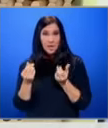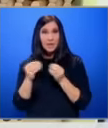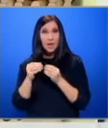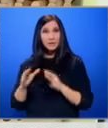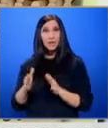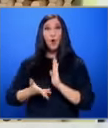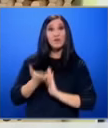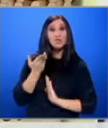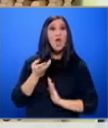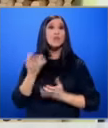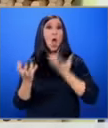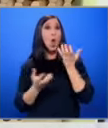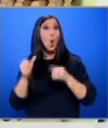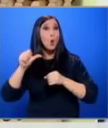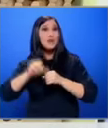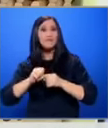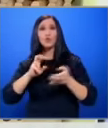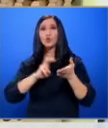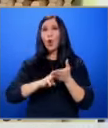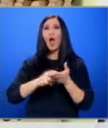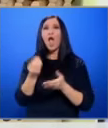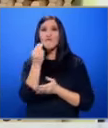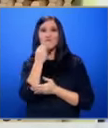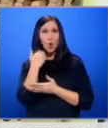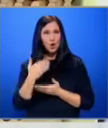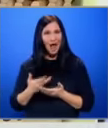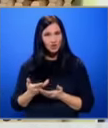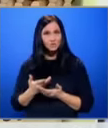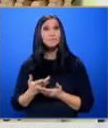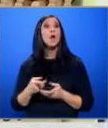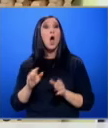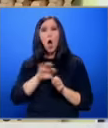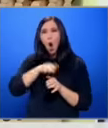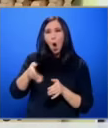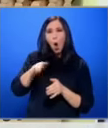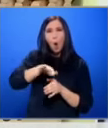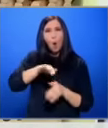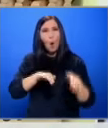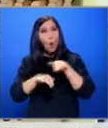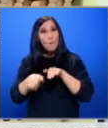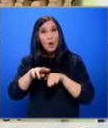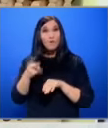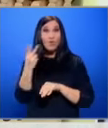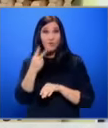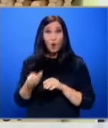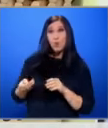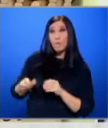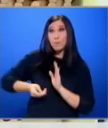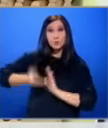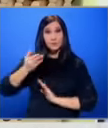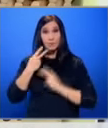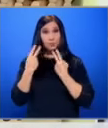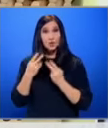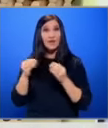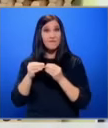електроенергията, фуражите Също така опаковките са поскъпнали двойно Прогнозират за Великден, че цената ще